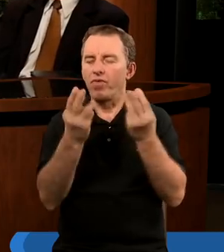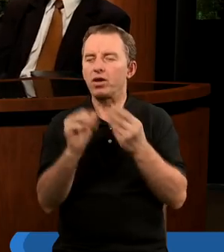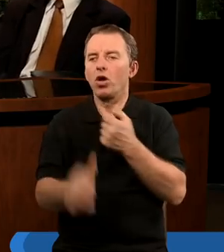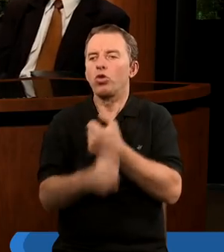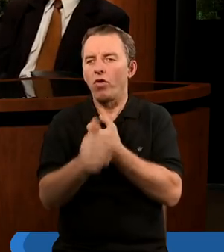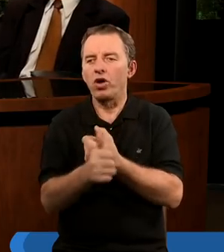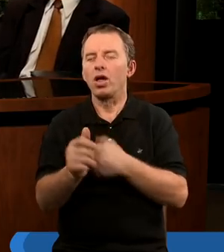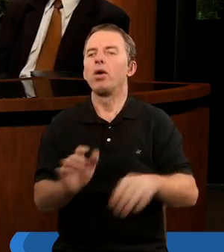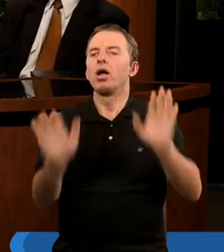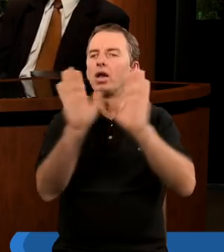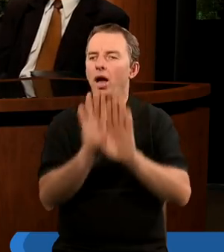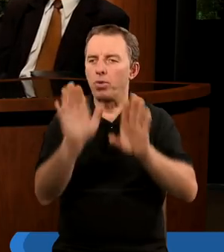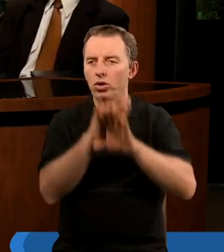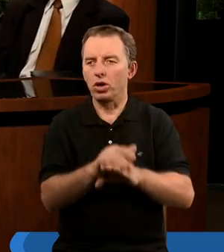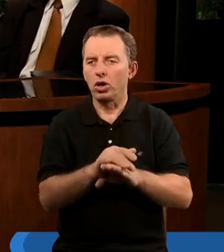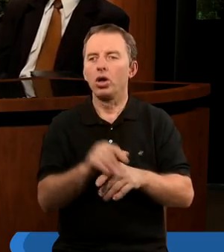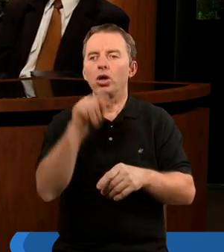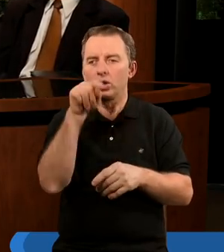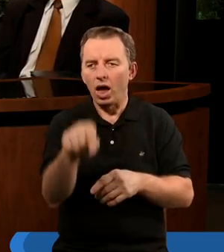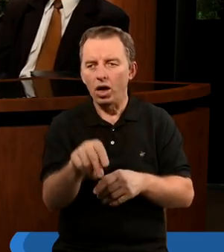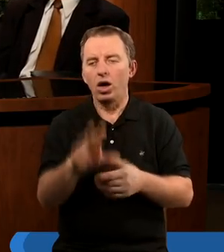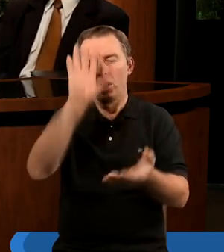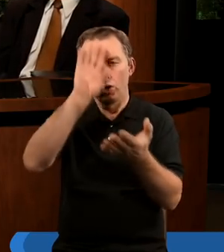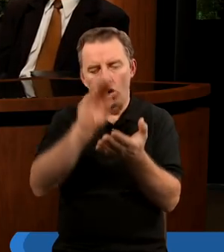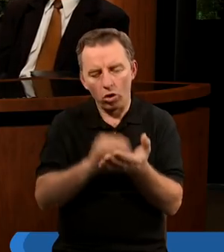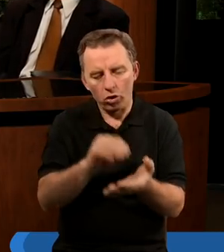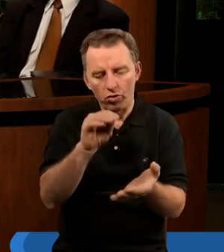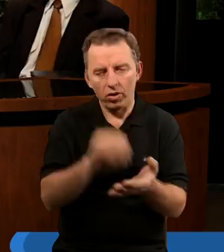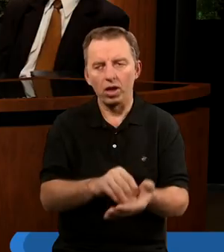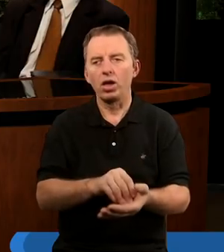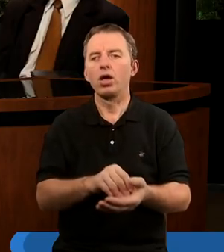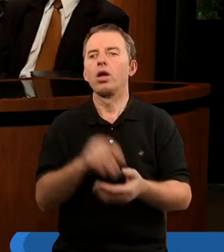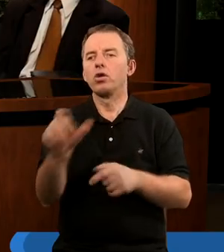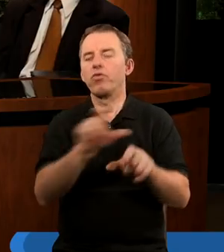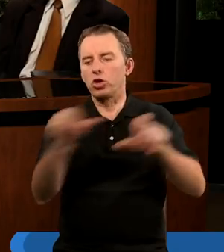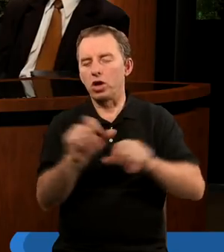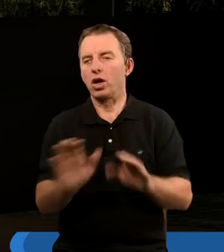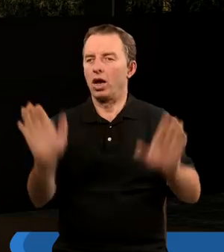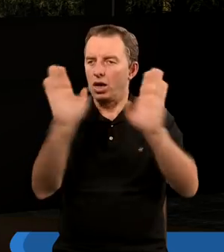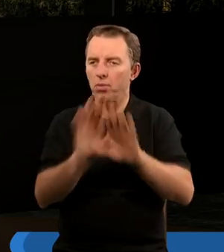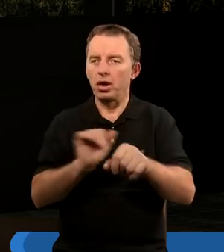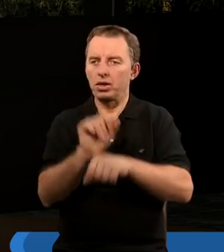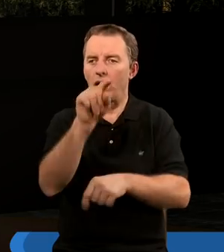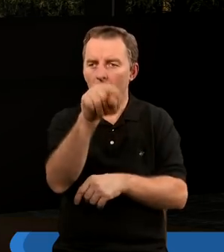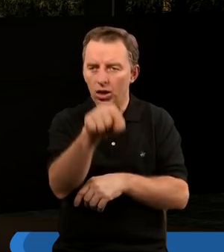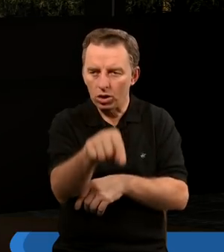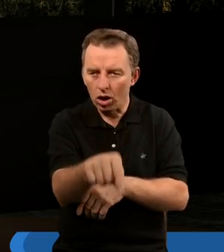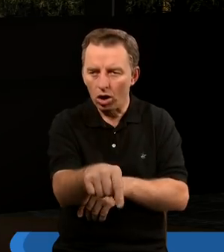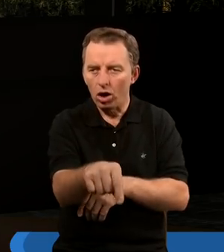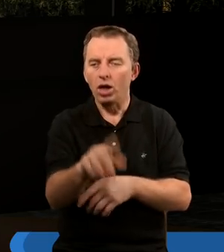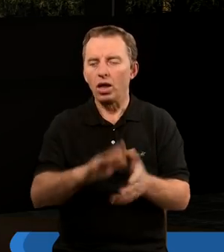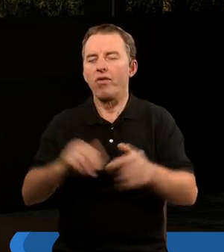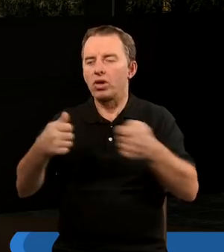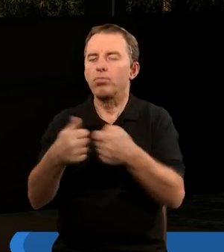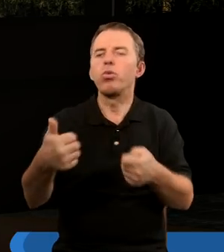elementem nabożeństwa. Nawet tego, czego doświadczymy teraz, podczas nabożeństwa, jest to, to